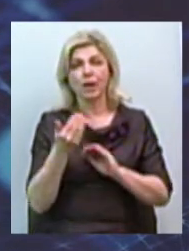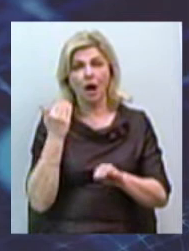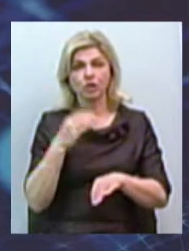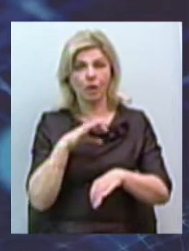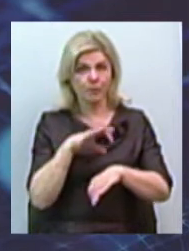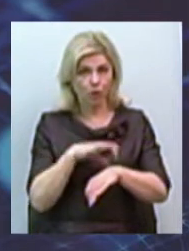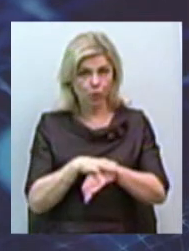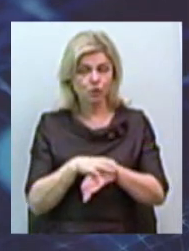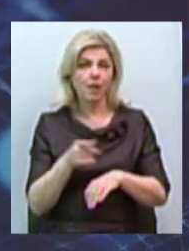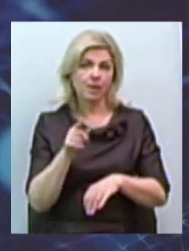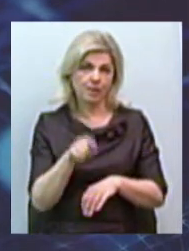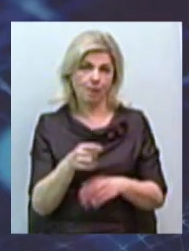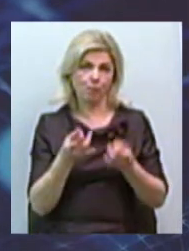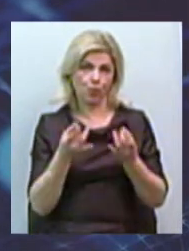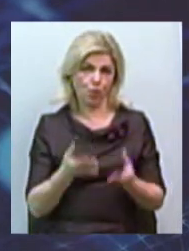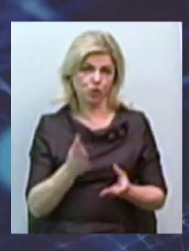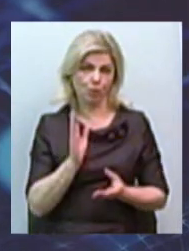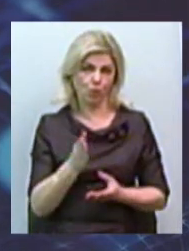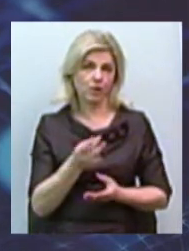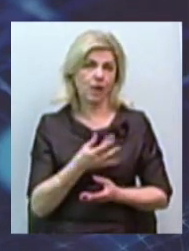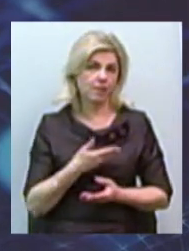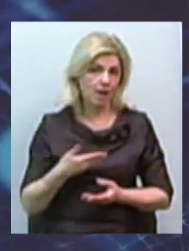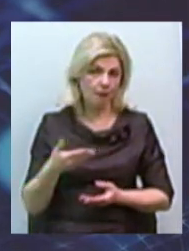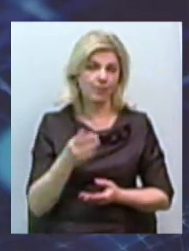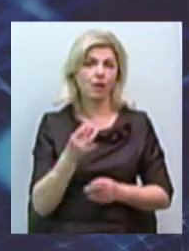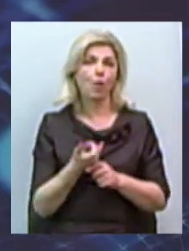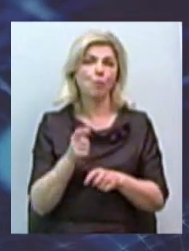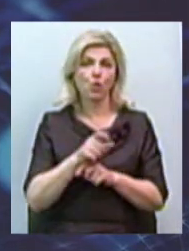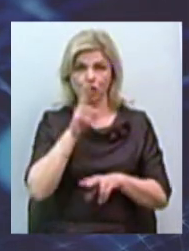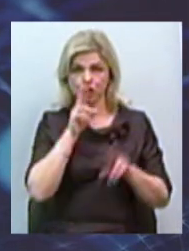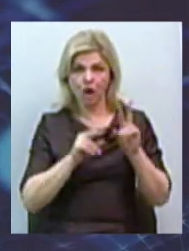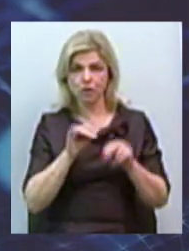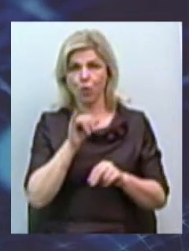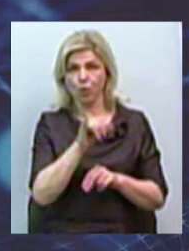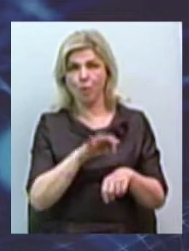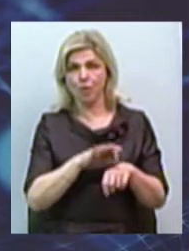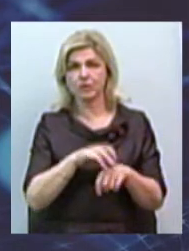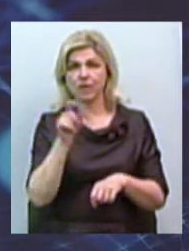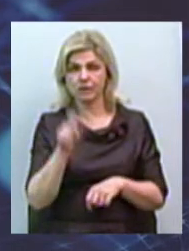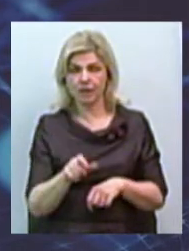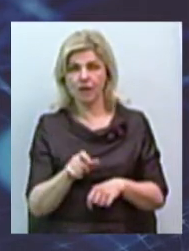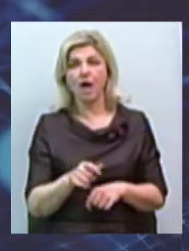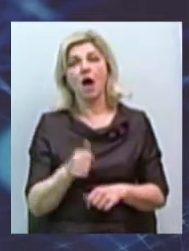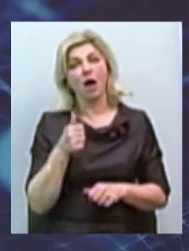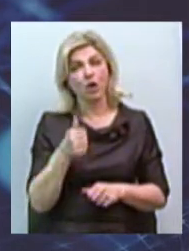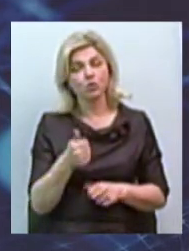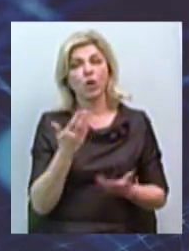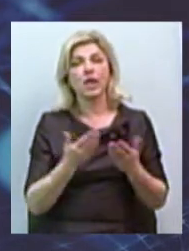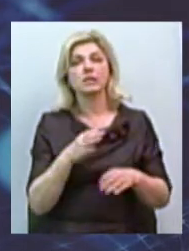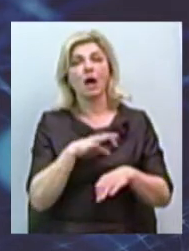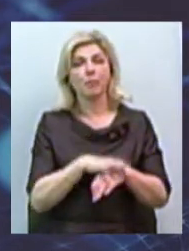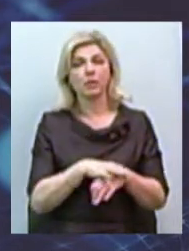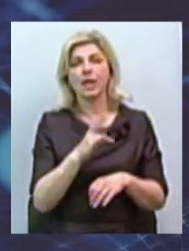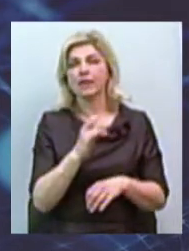тем проще будет и нам, и больше шанс у пациента. Особенно это хорошо, когда мы обнаружим не само